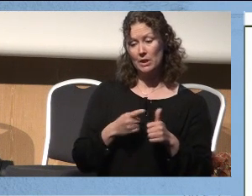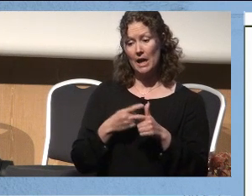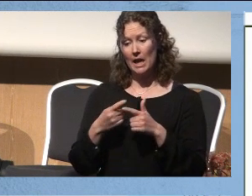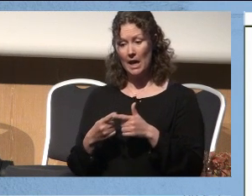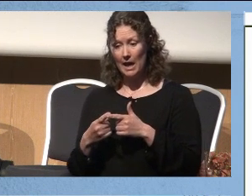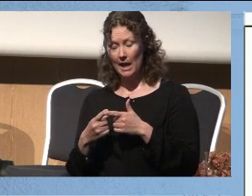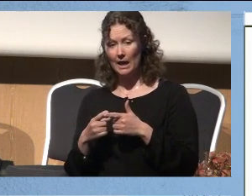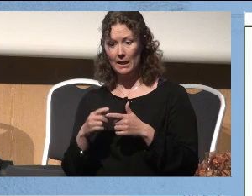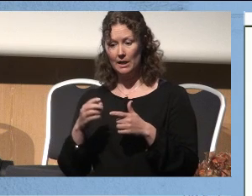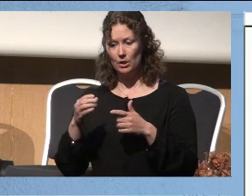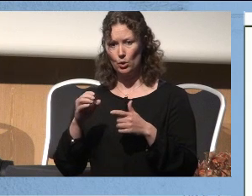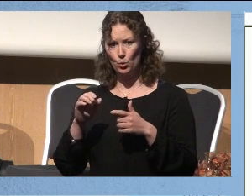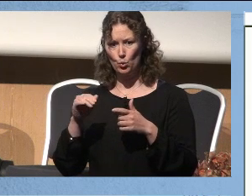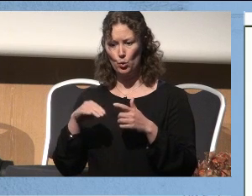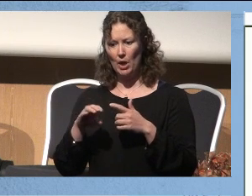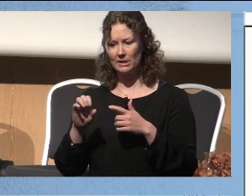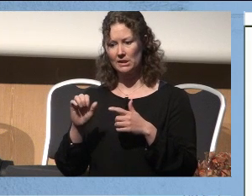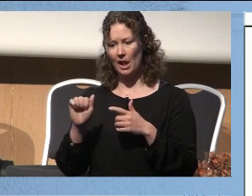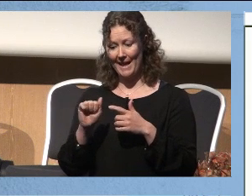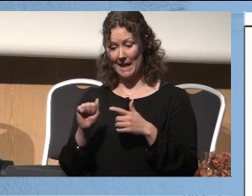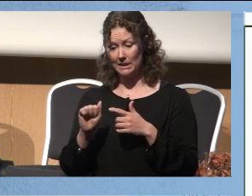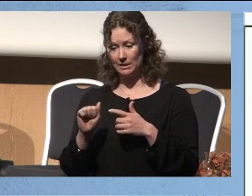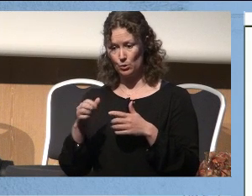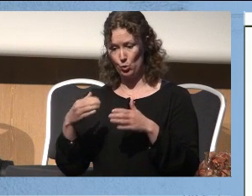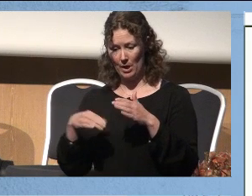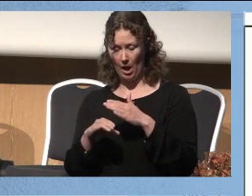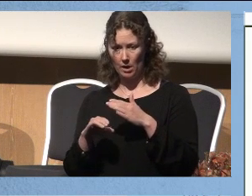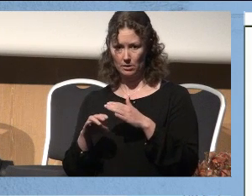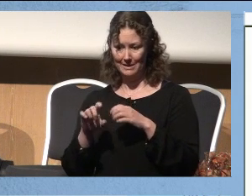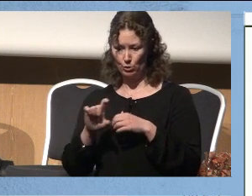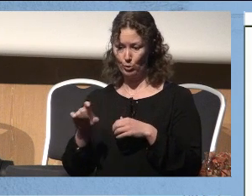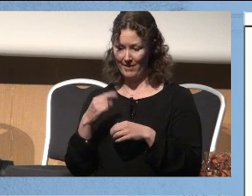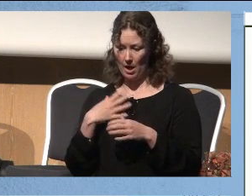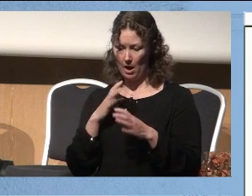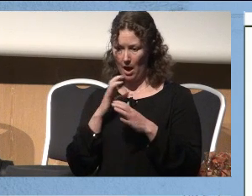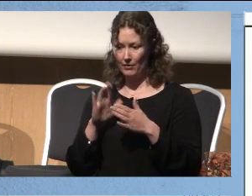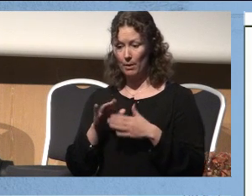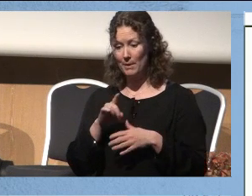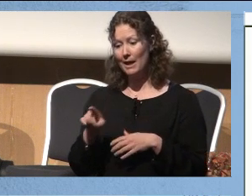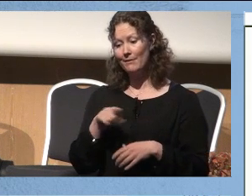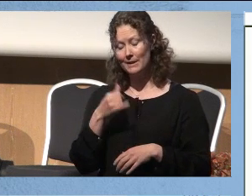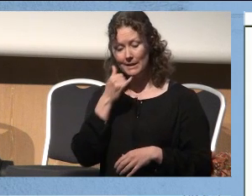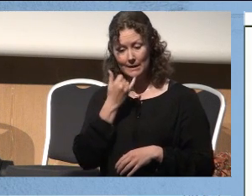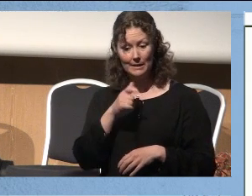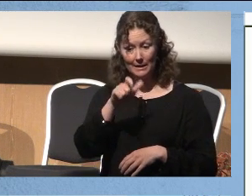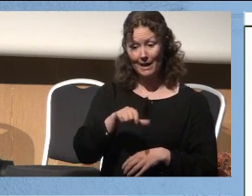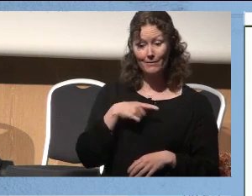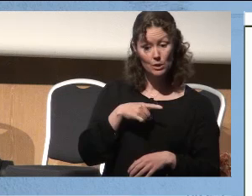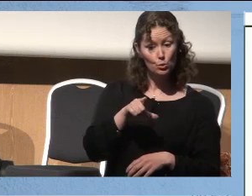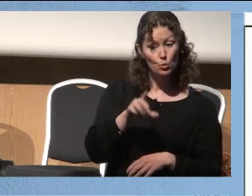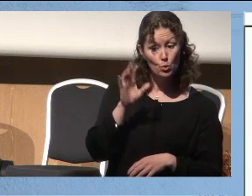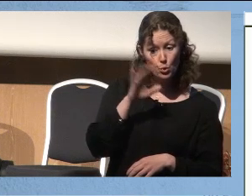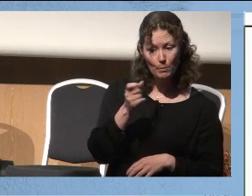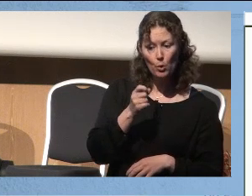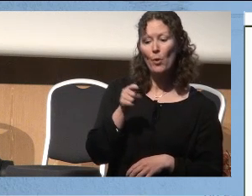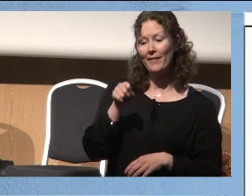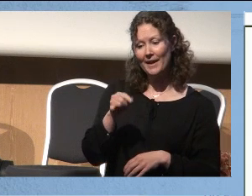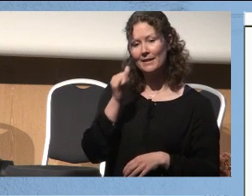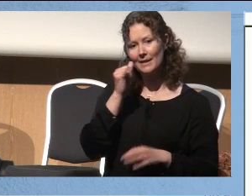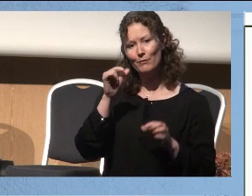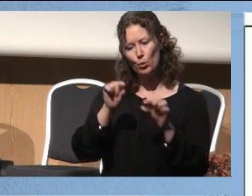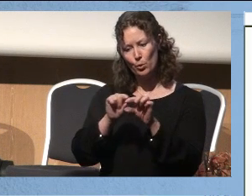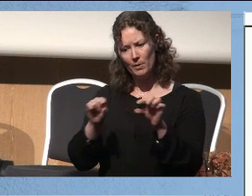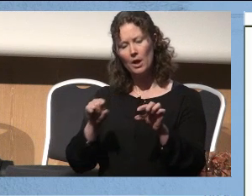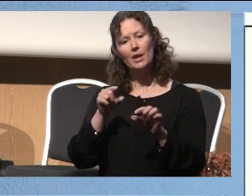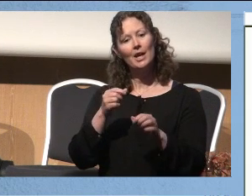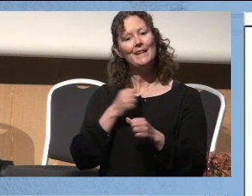Unilabs Alleris, som er private røntgeninstitusjoner som vi har avtale med. Vi ringer deg, og skulle det være noe du lurer på, er dette telefonnumret. Da flytter du den